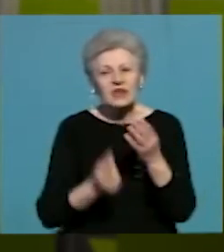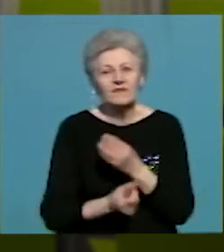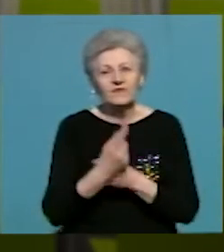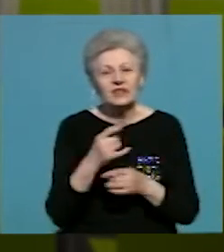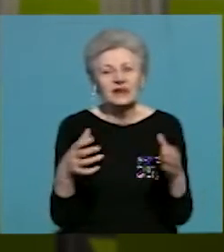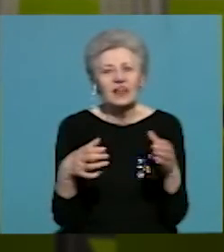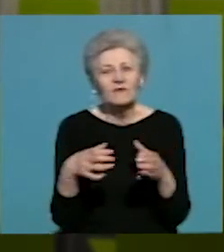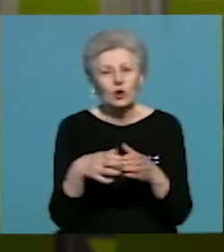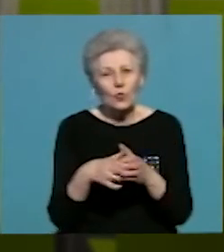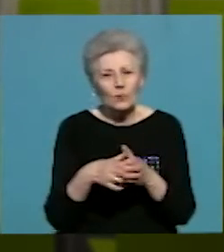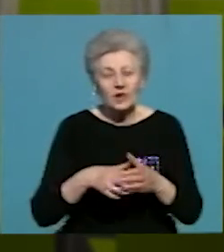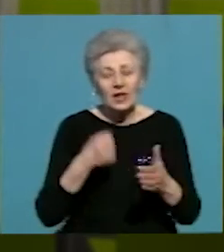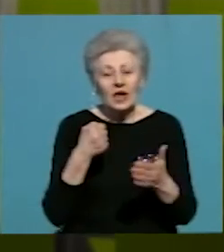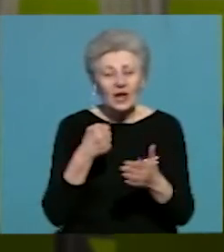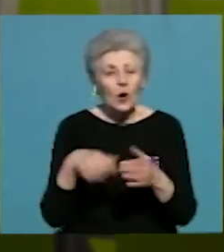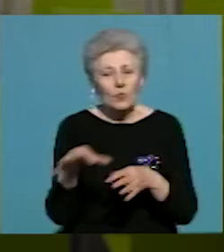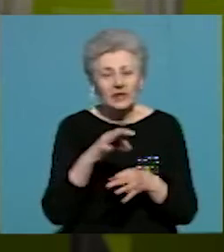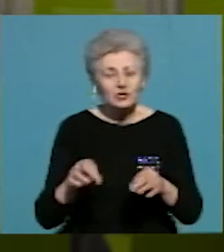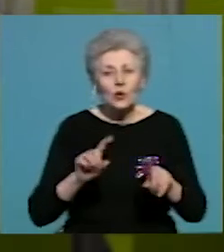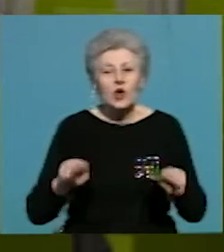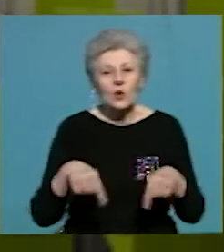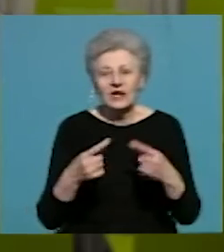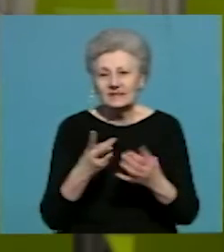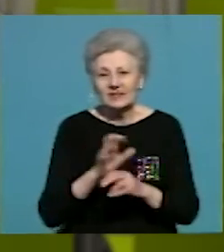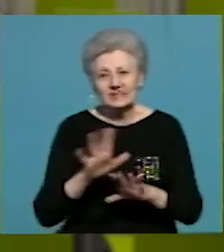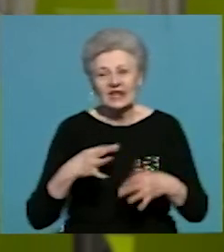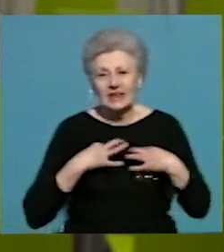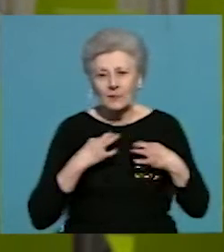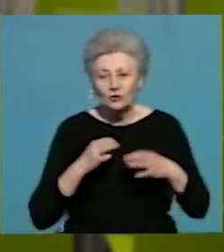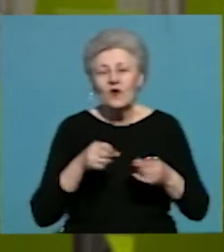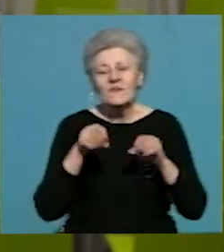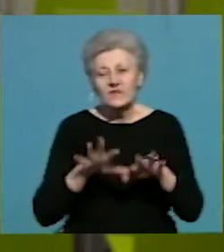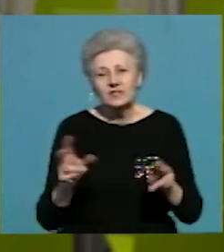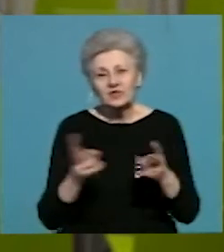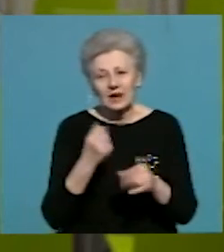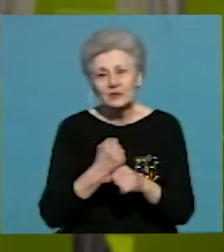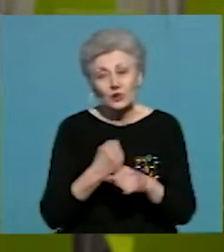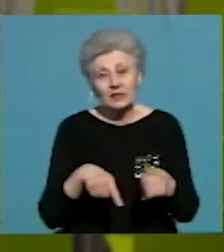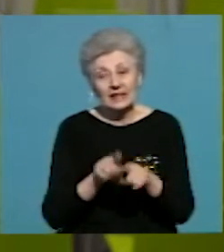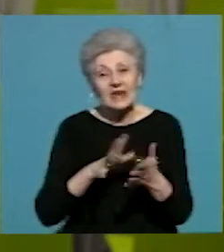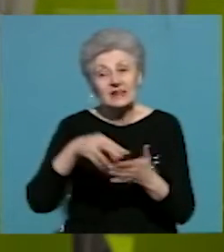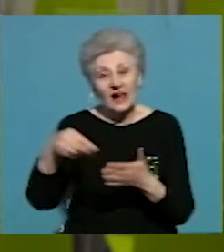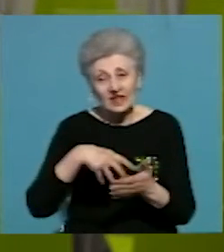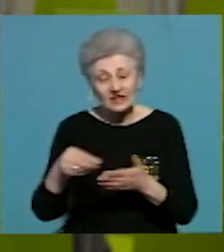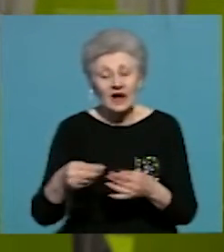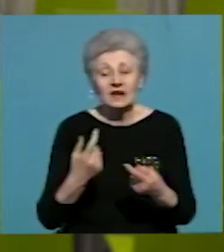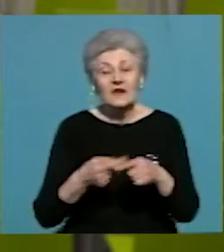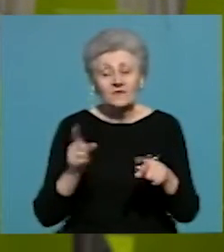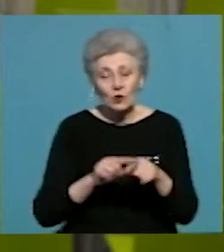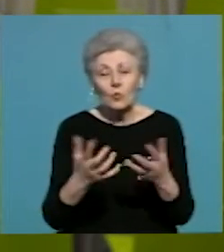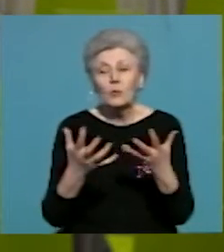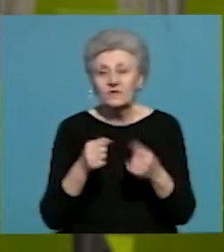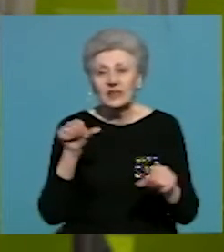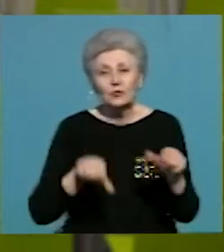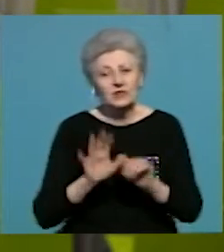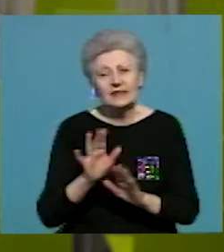групі зоозихсної організації небайдужих. І разом вирішили про те, що варто зробити такий календар, в якому би взяли участь. Не